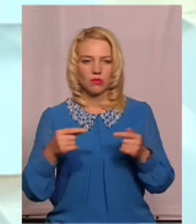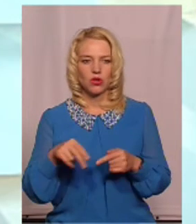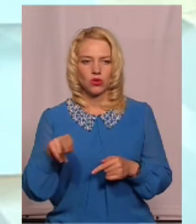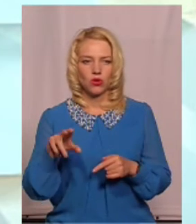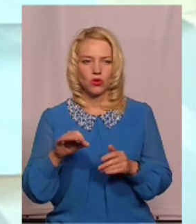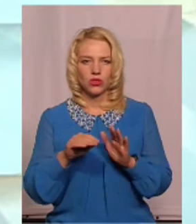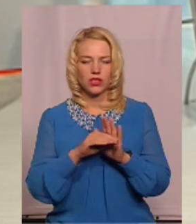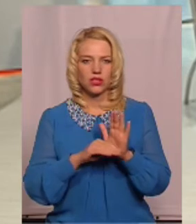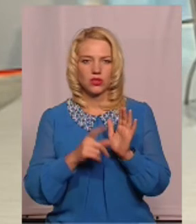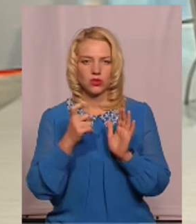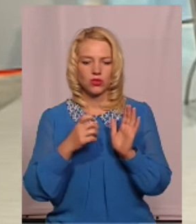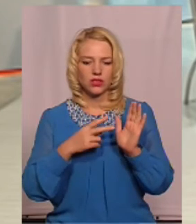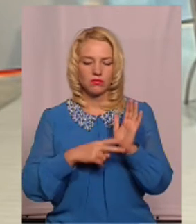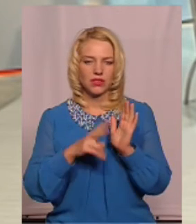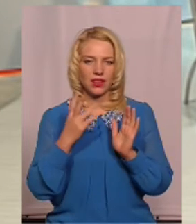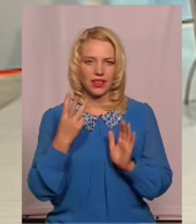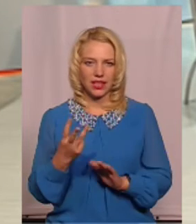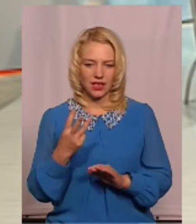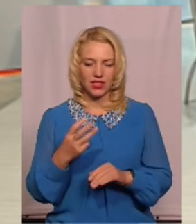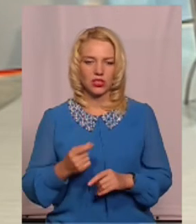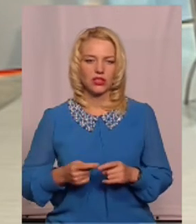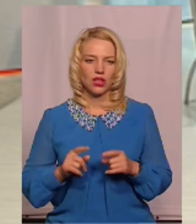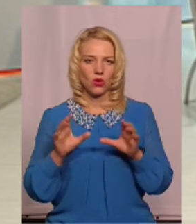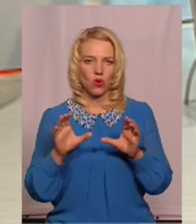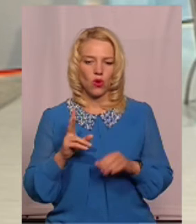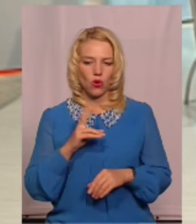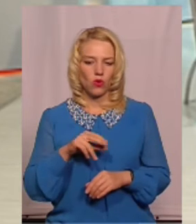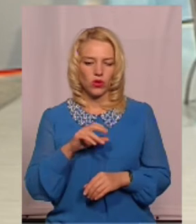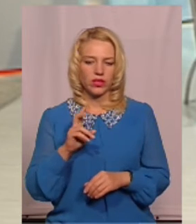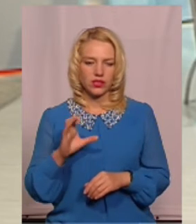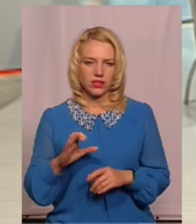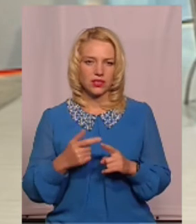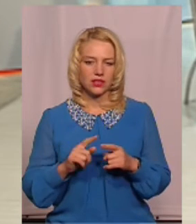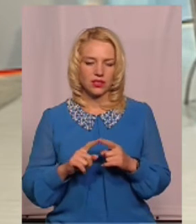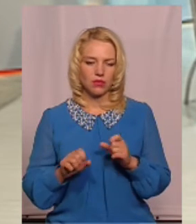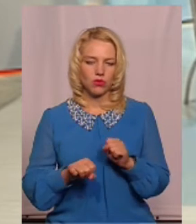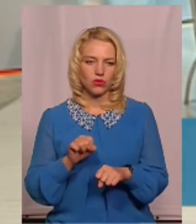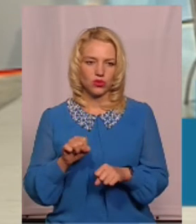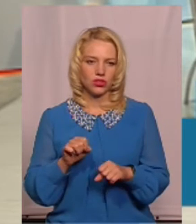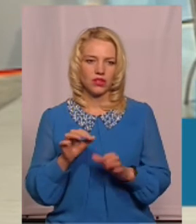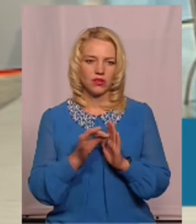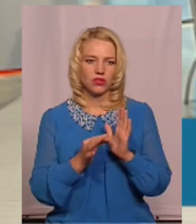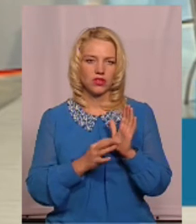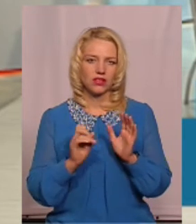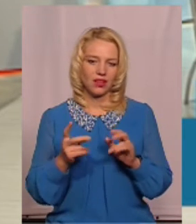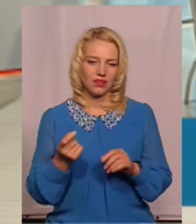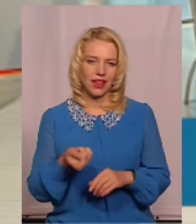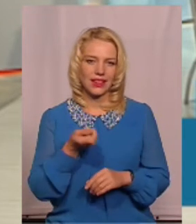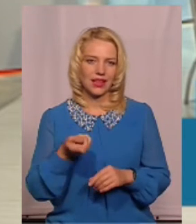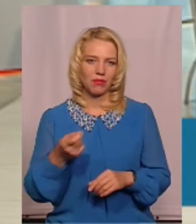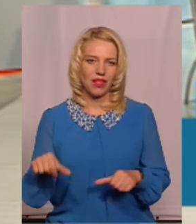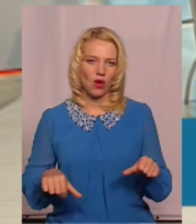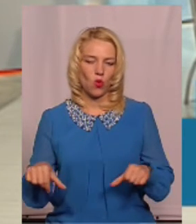173 вищевказаного Кодексу, дане адміністративне правопорушення розцінюється як дрібне хуліганство.